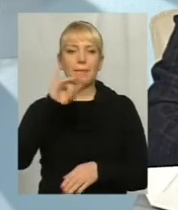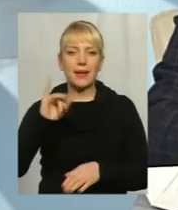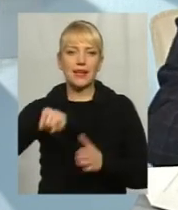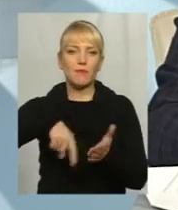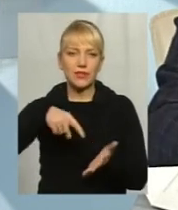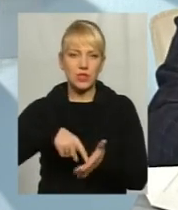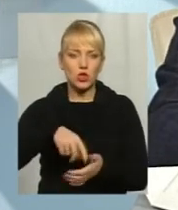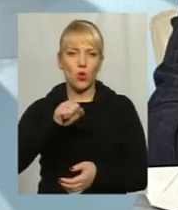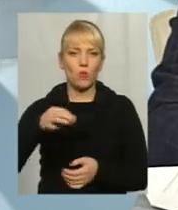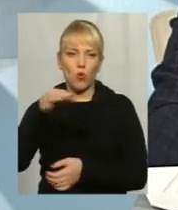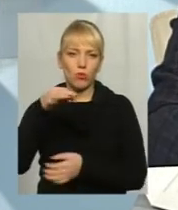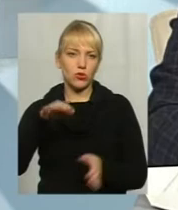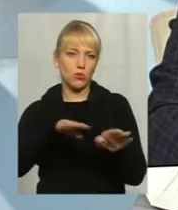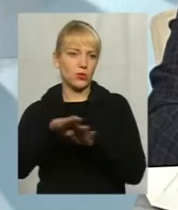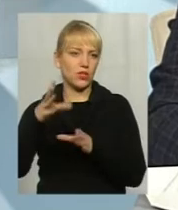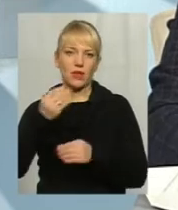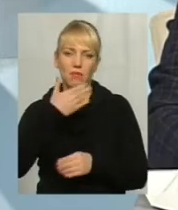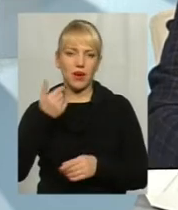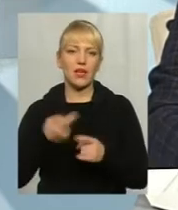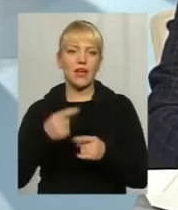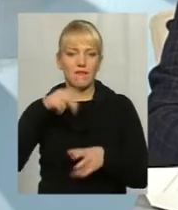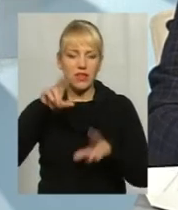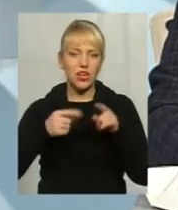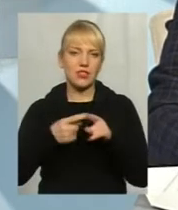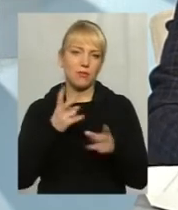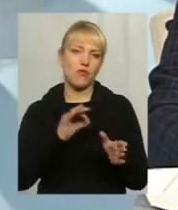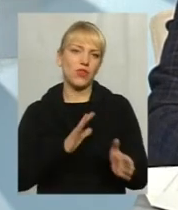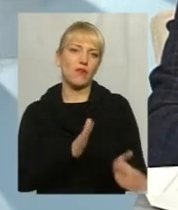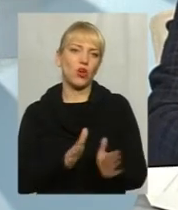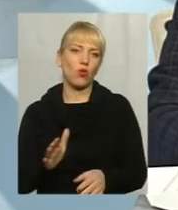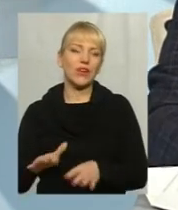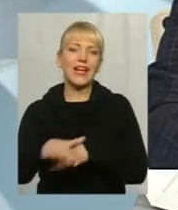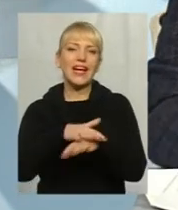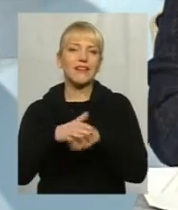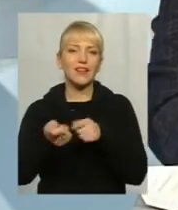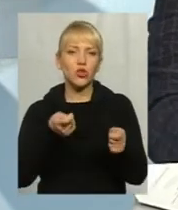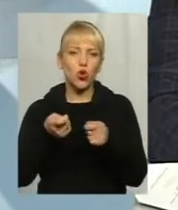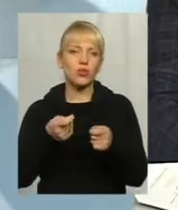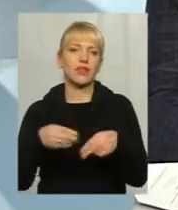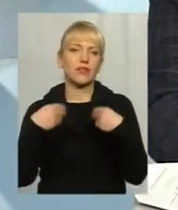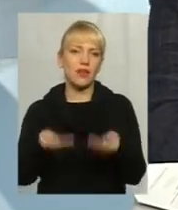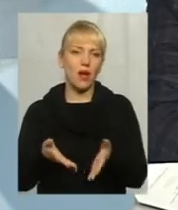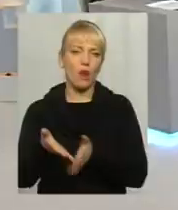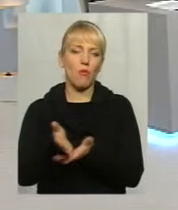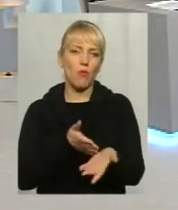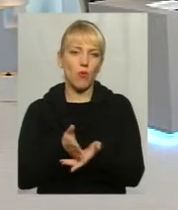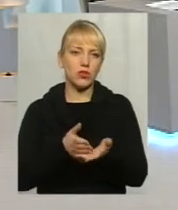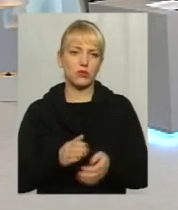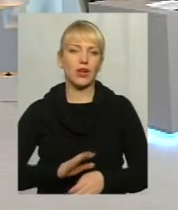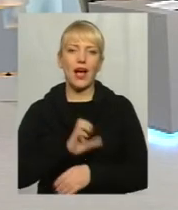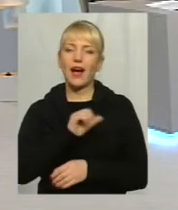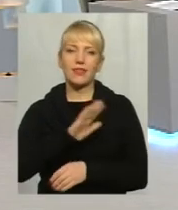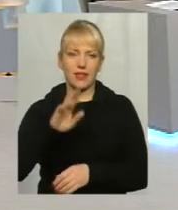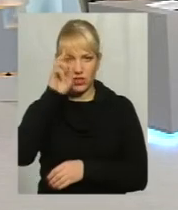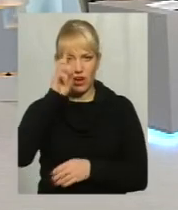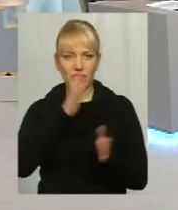сполученні відмінено. І я вважаю, це має регулювати ринок. Ринок надання послуг, а не в простому режимі. Але от пан Андрій